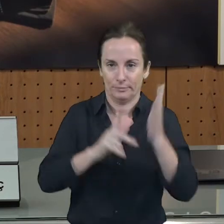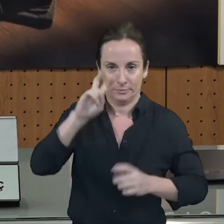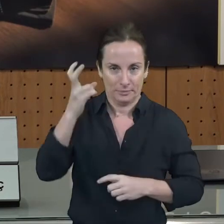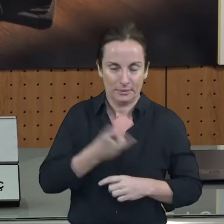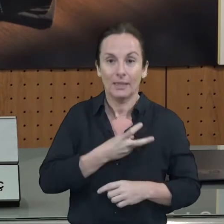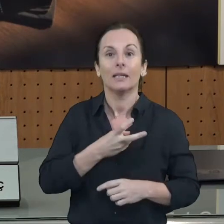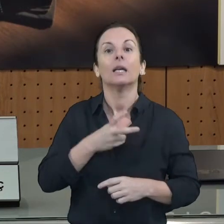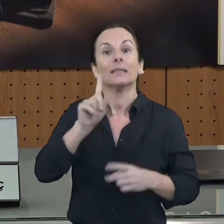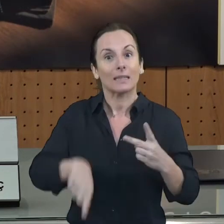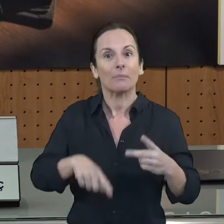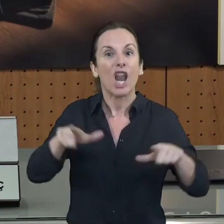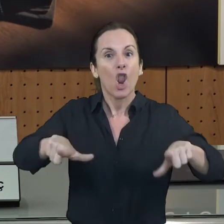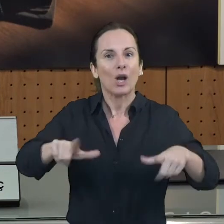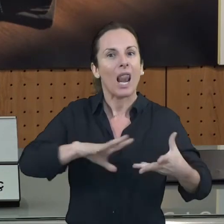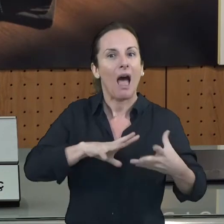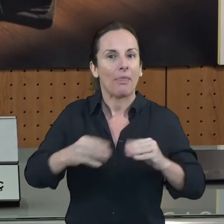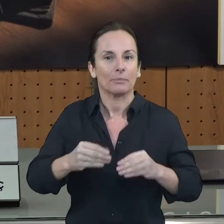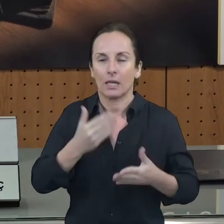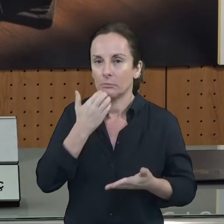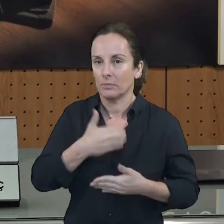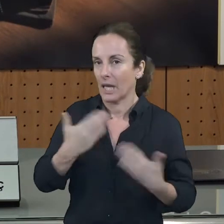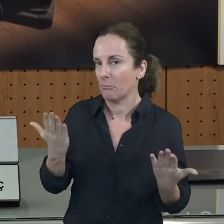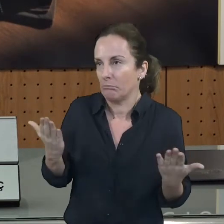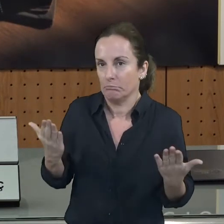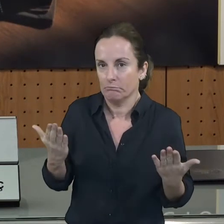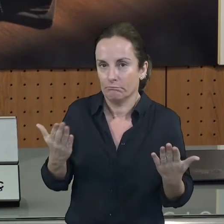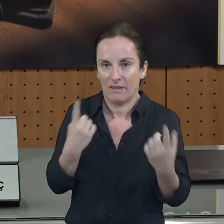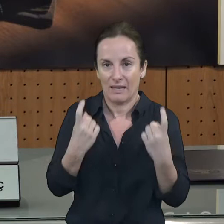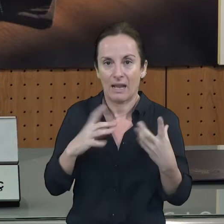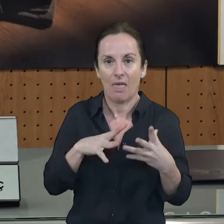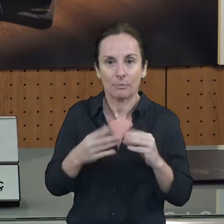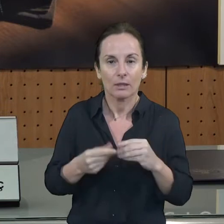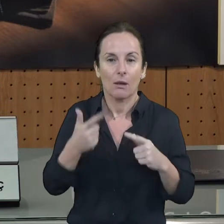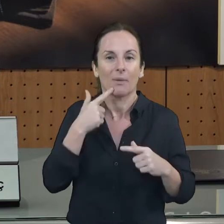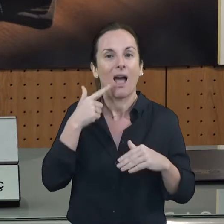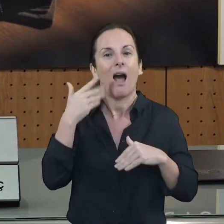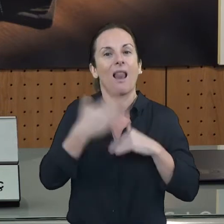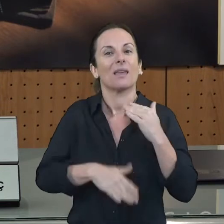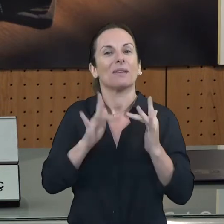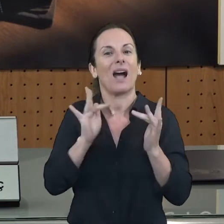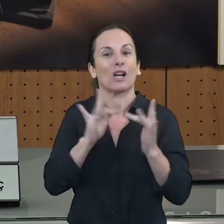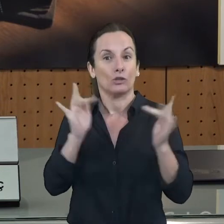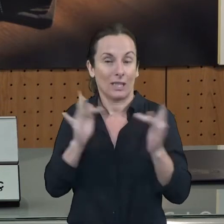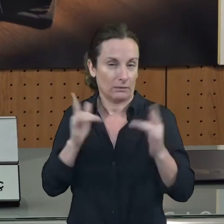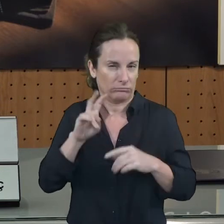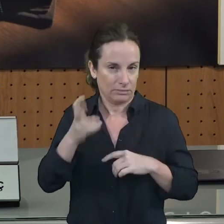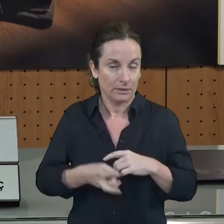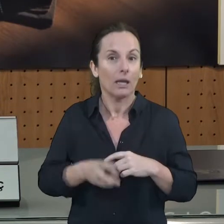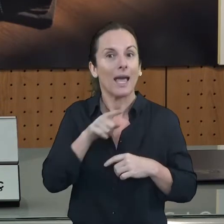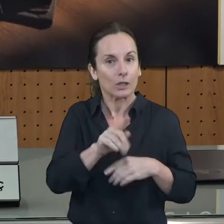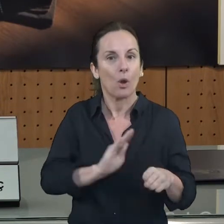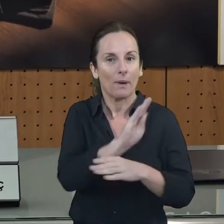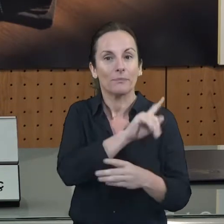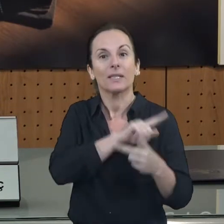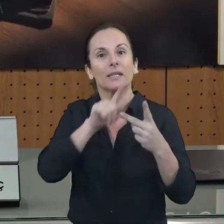falta, en algun cas, l'adaptar-se local o limitar-se contacte, etc. I despeses també de formació i consultoria. O sigui, totes aquelles